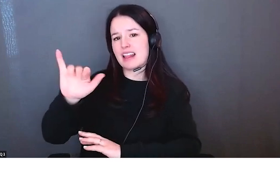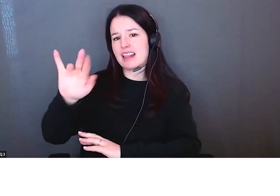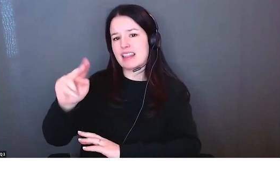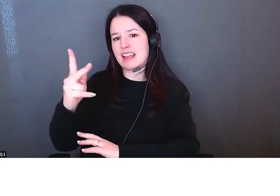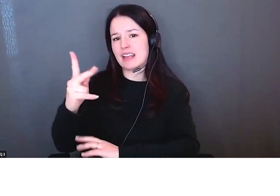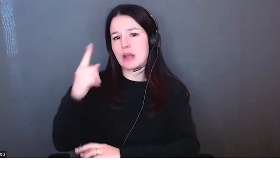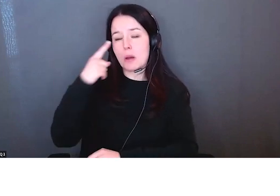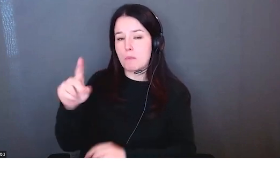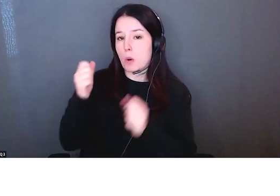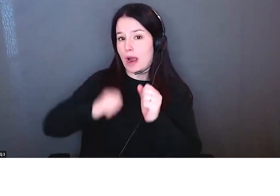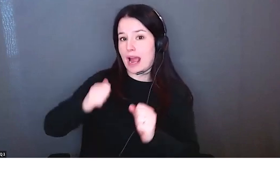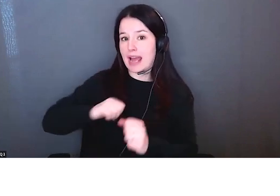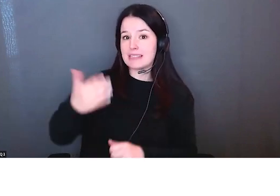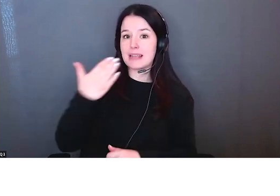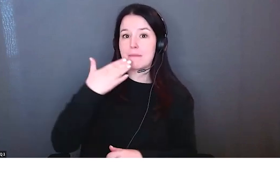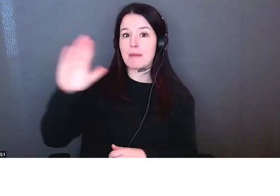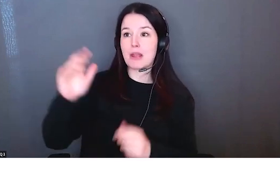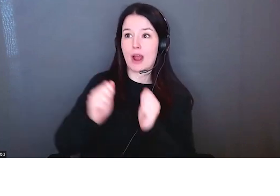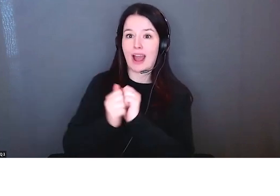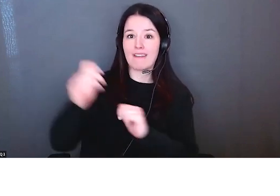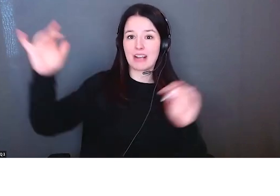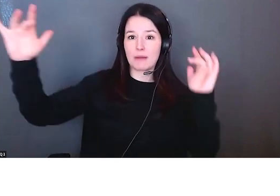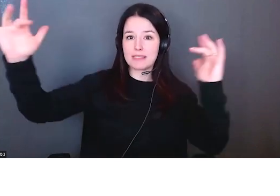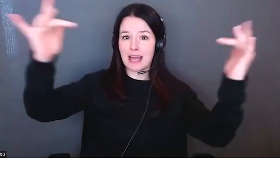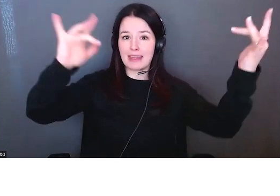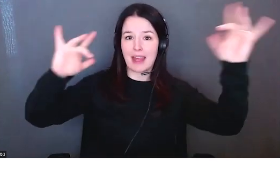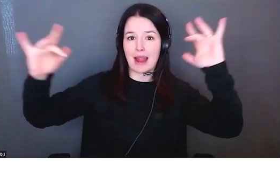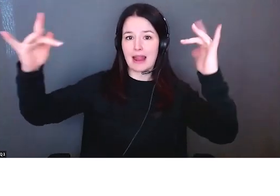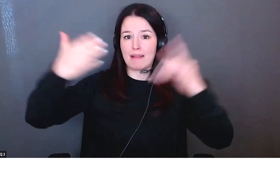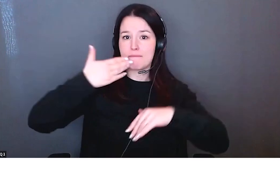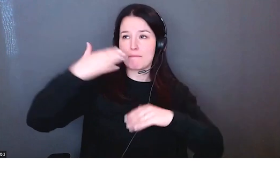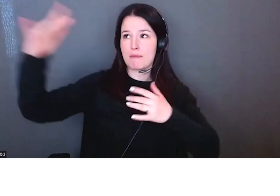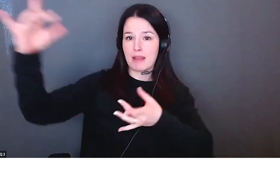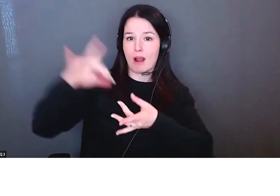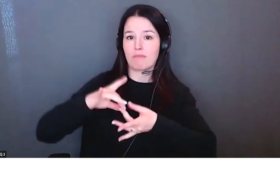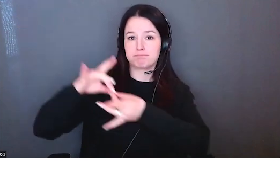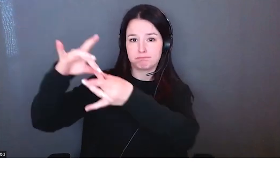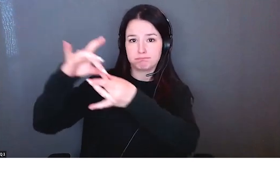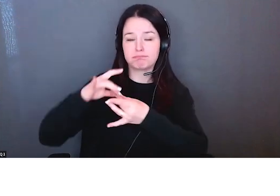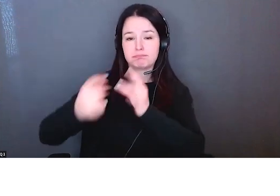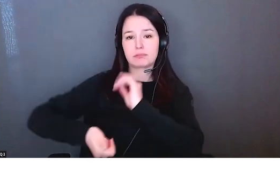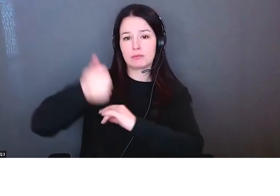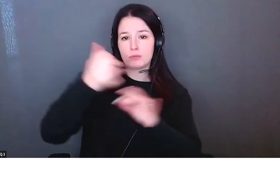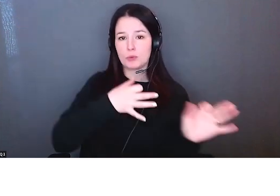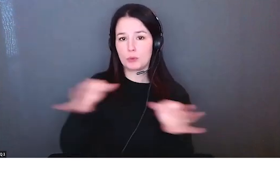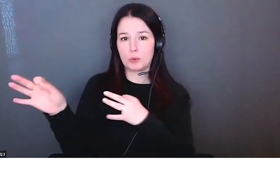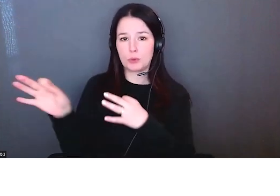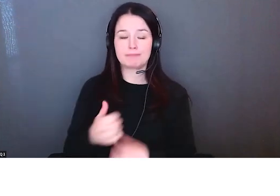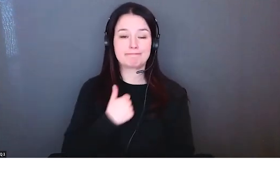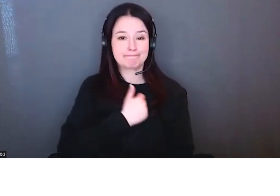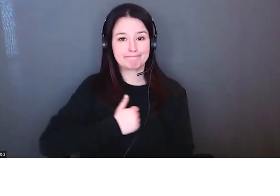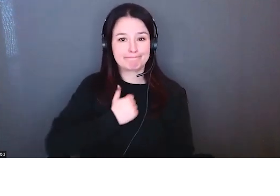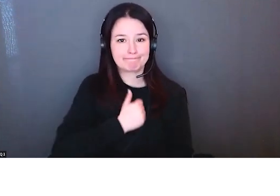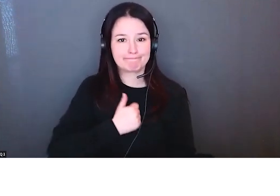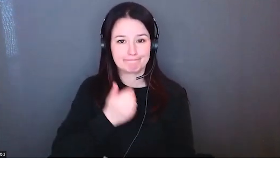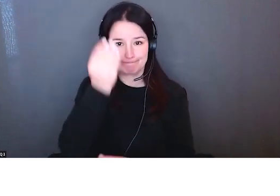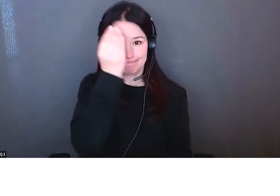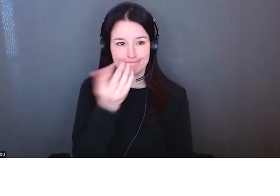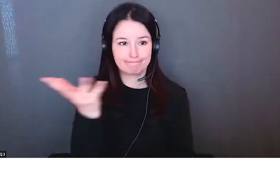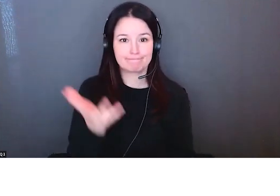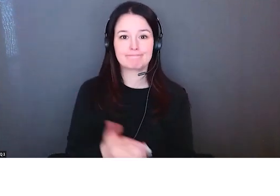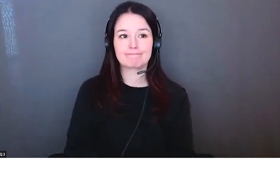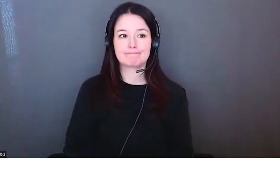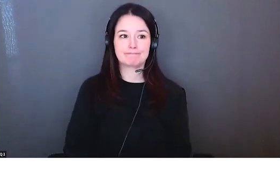dire de rentrer dans notre travail dans nos moyens qu'est-ce que cela veut dire d'être en de bonnes relations qui énergisent